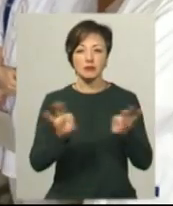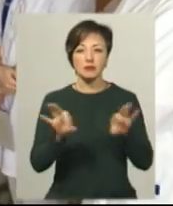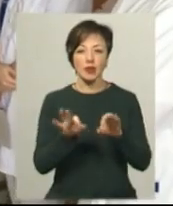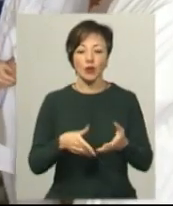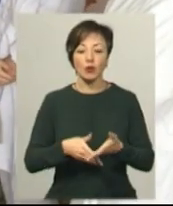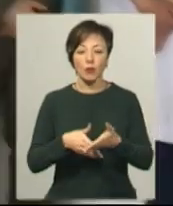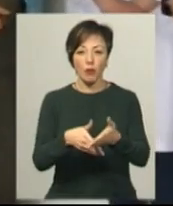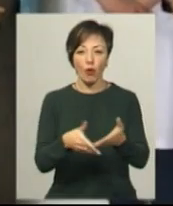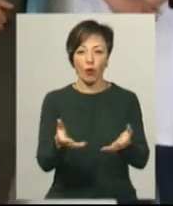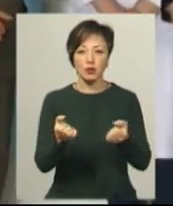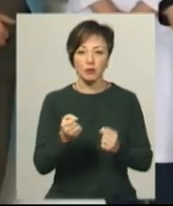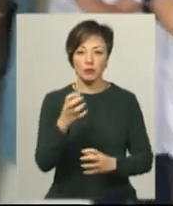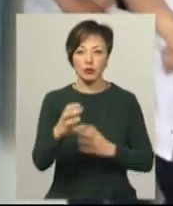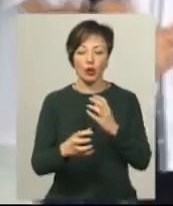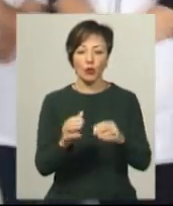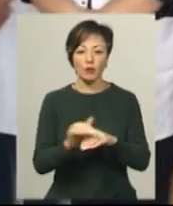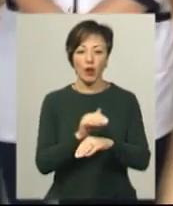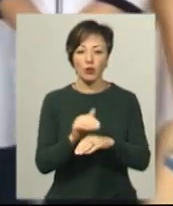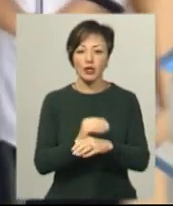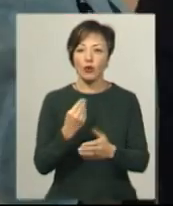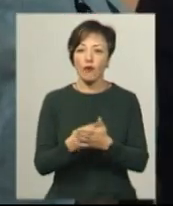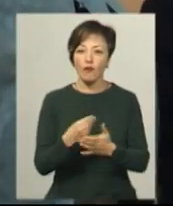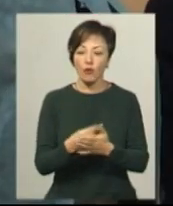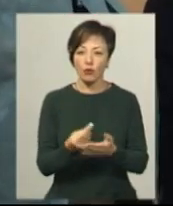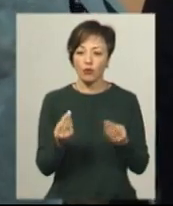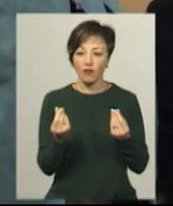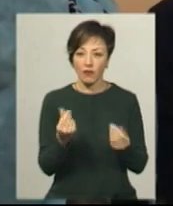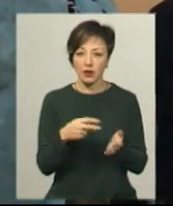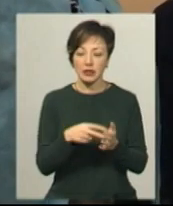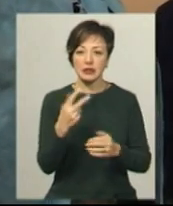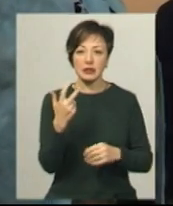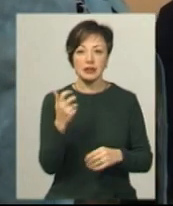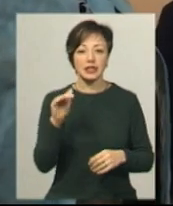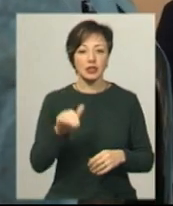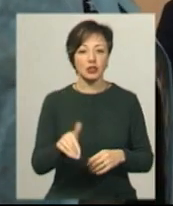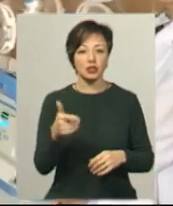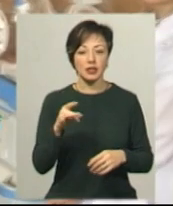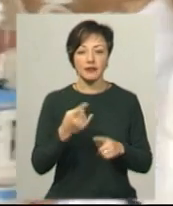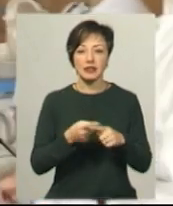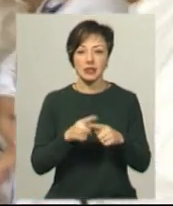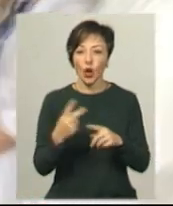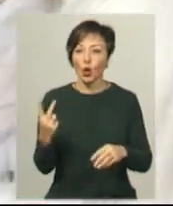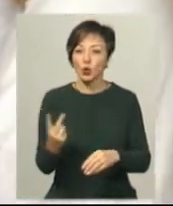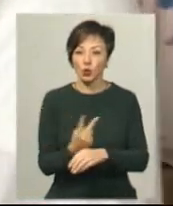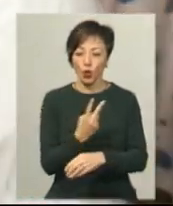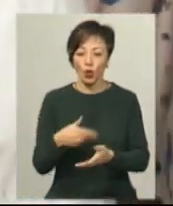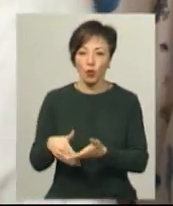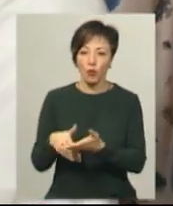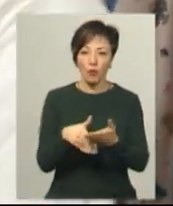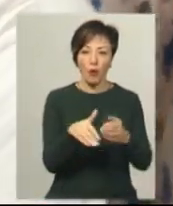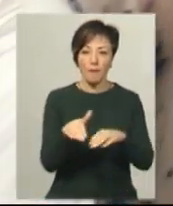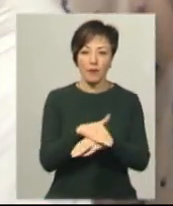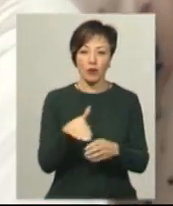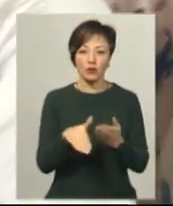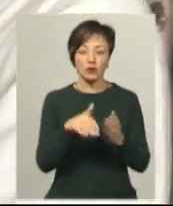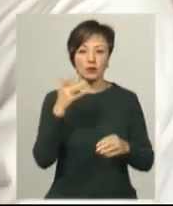допомогу отримали від Міжнародного благодійного фонду. Вартість пристрою – 300 тисяч гривень. Це, вдруге, надходить допомога від благодійників